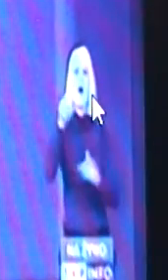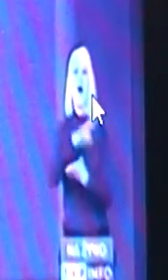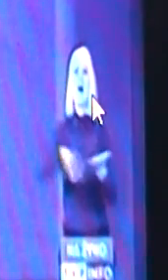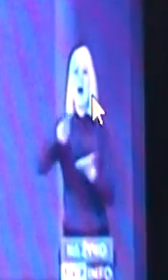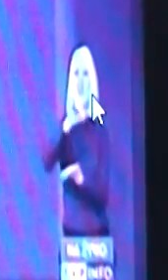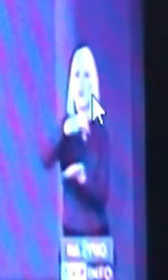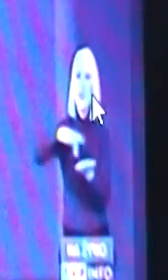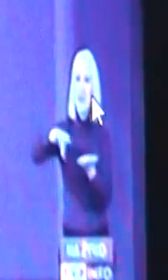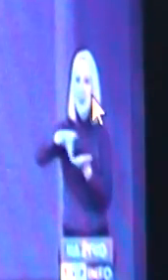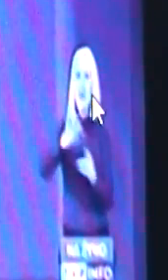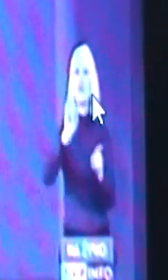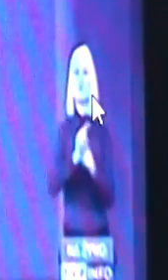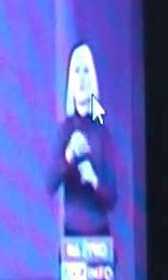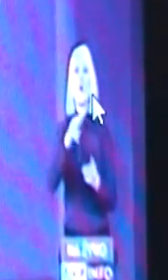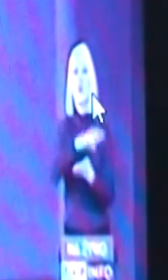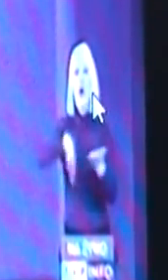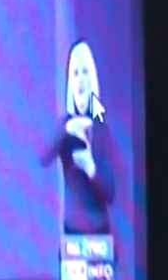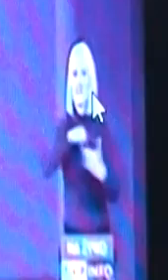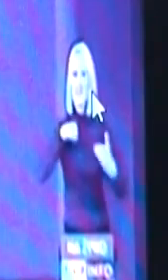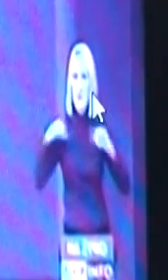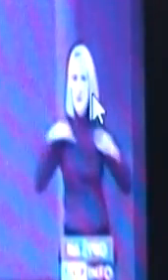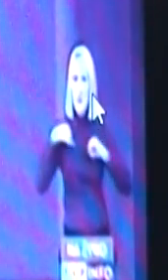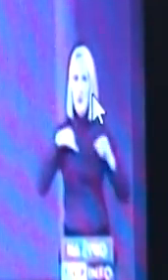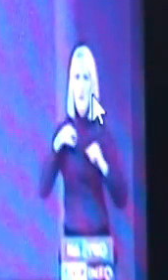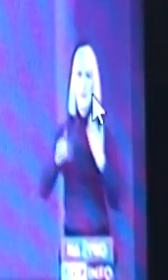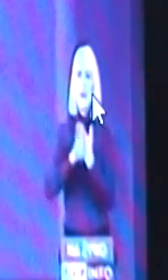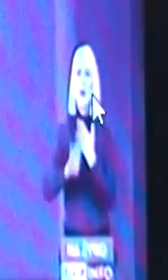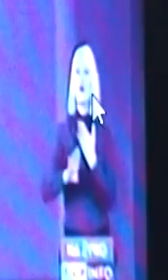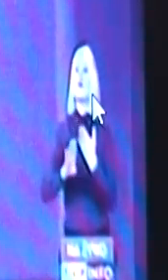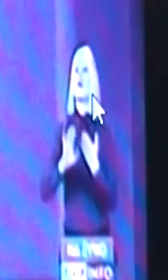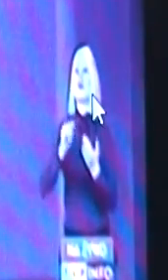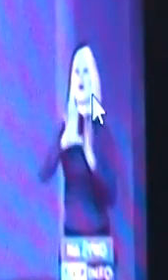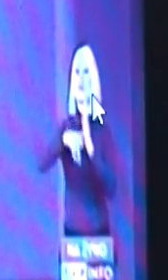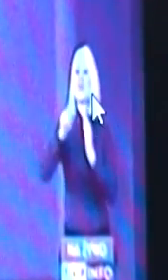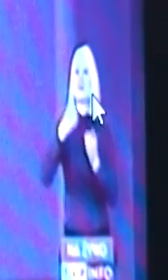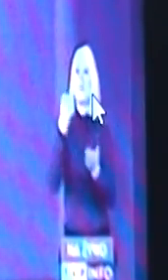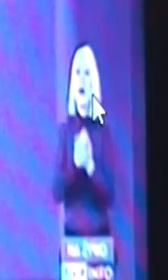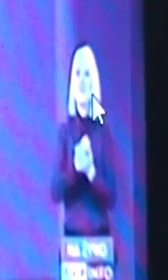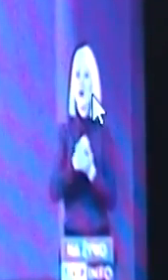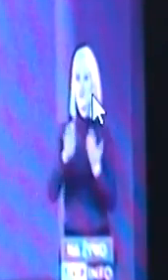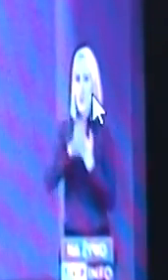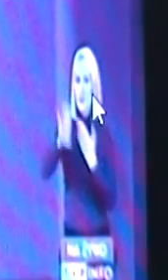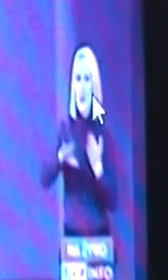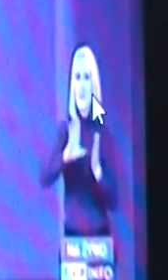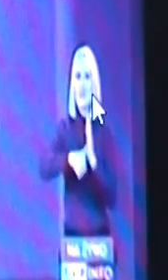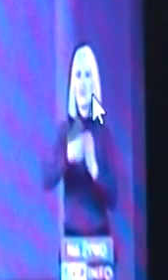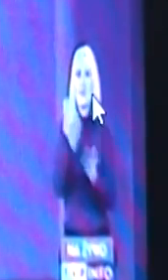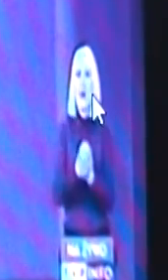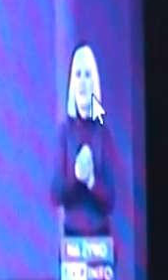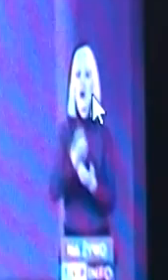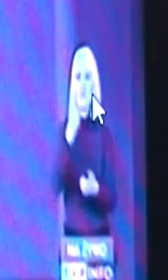odpowiednika żadnej obowiązującej uprawnienia będącego